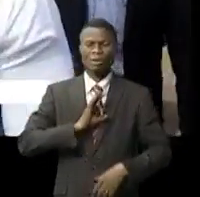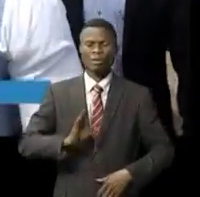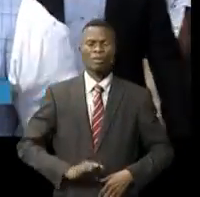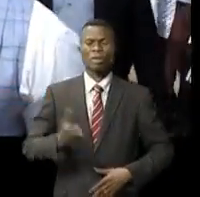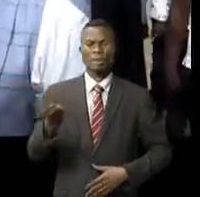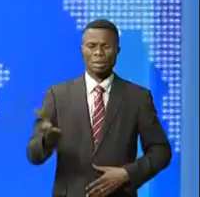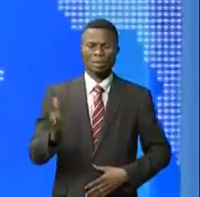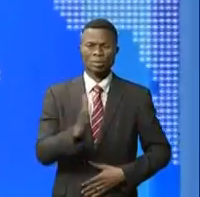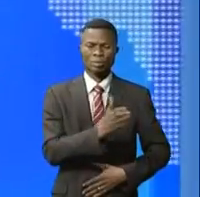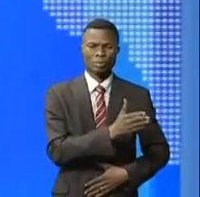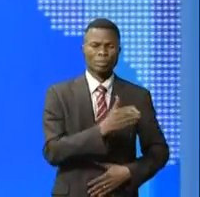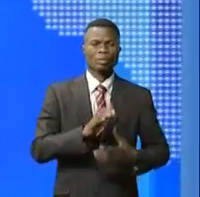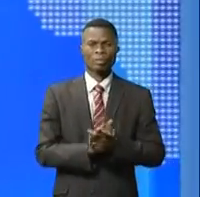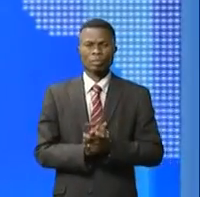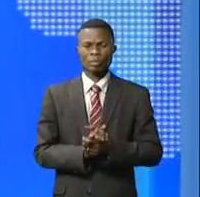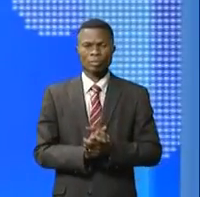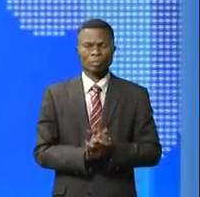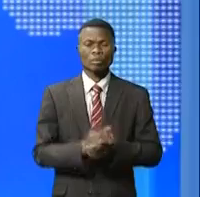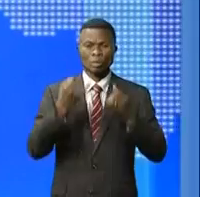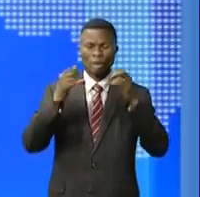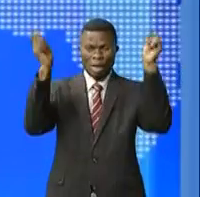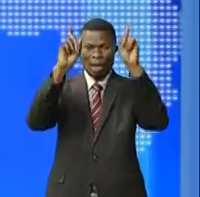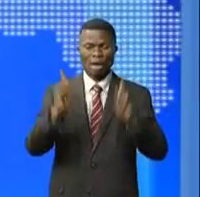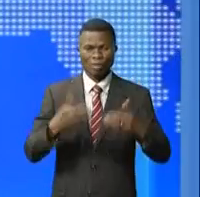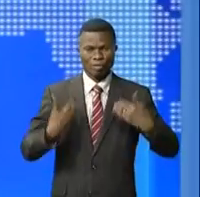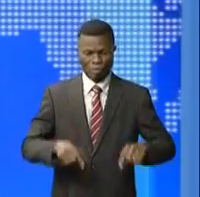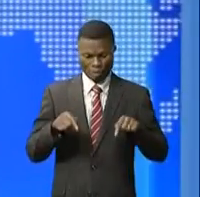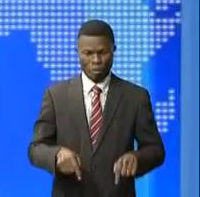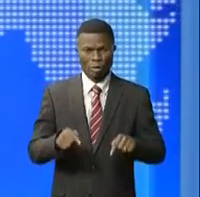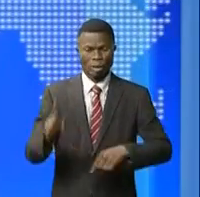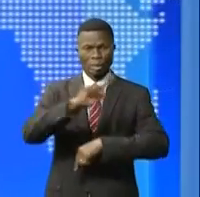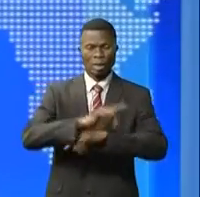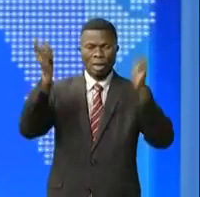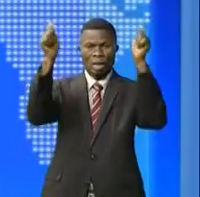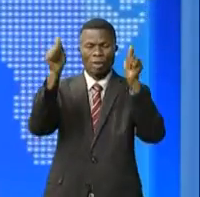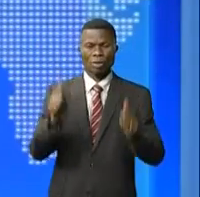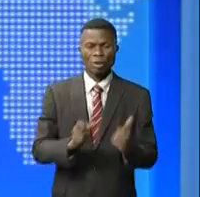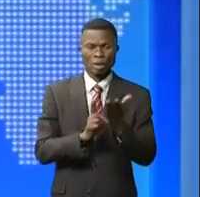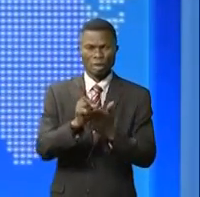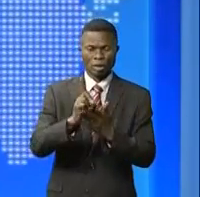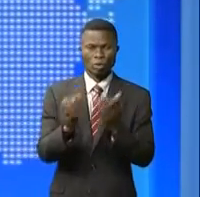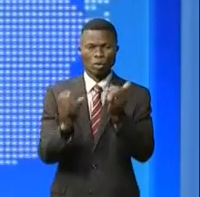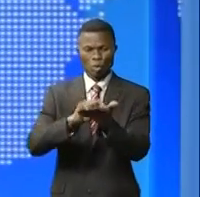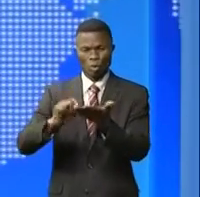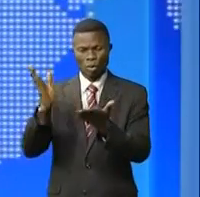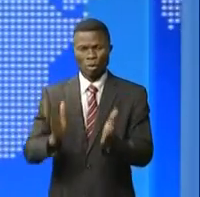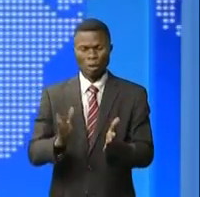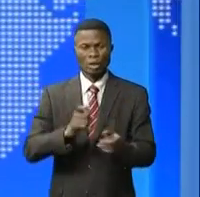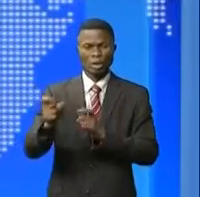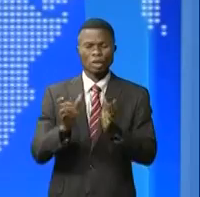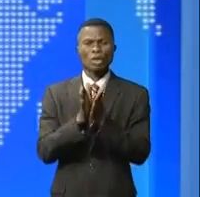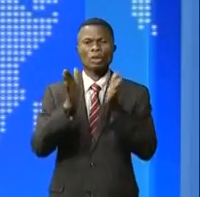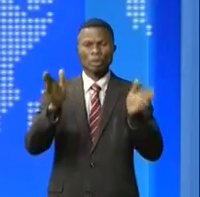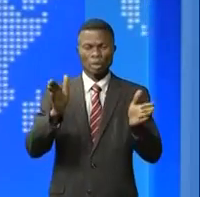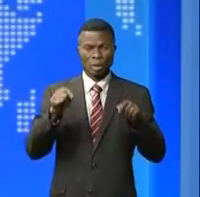Tisséguidi. En nouvelle l'Afrique célèbre aujourd'hui la journée africaine du droit d'auteur et de la gestion collective